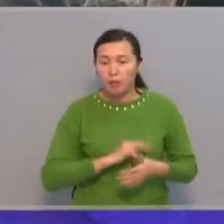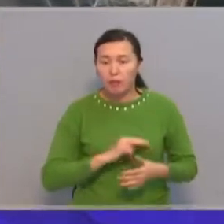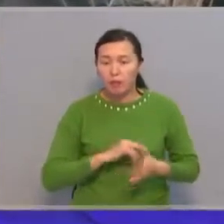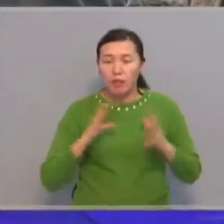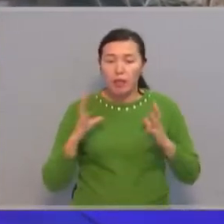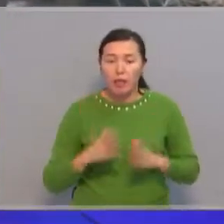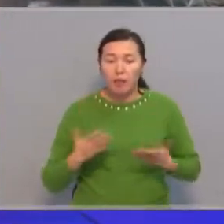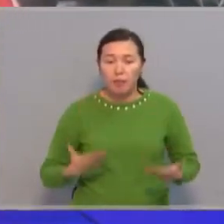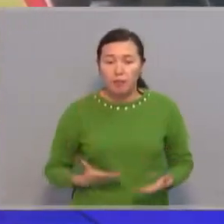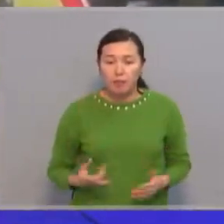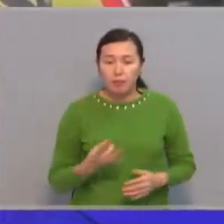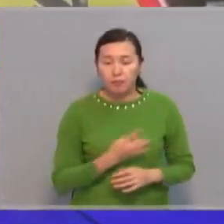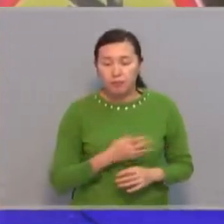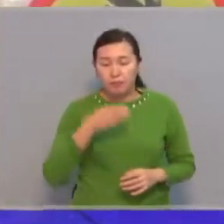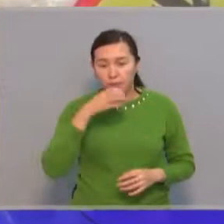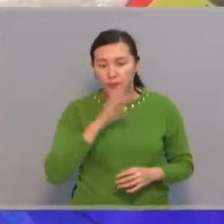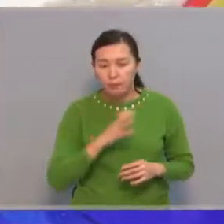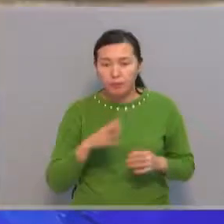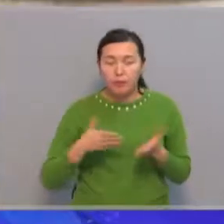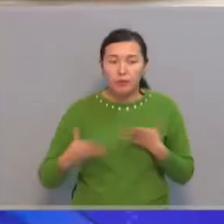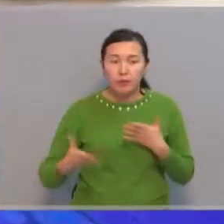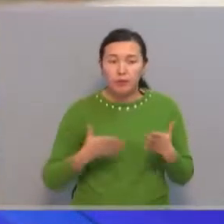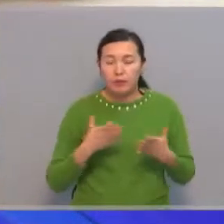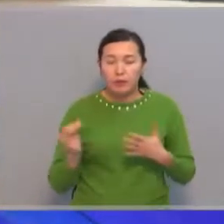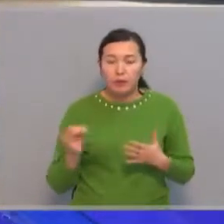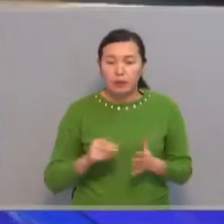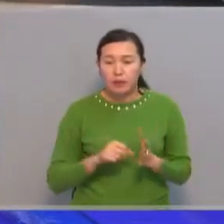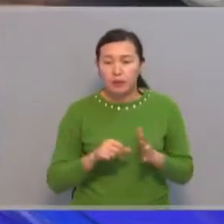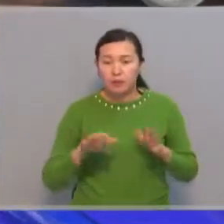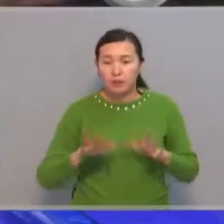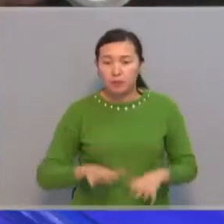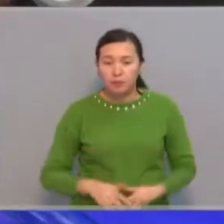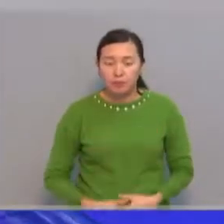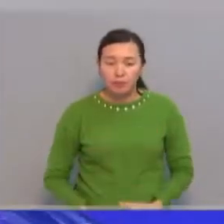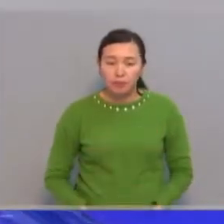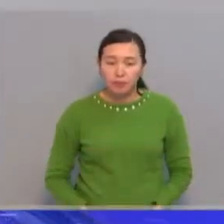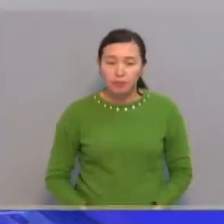по обеспечению жителей района питьевой водой, дорогами и электроэнергией.